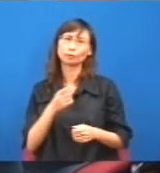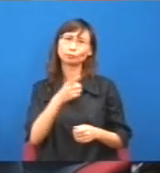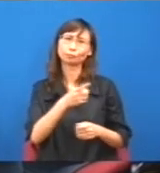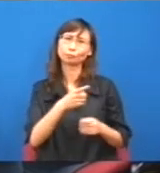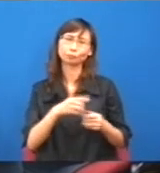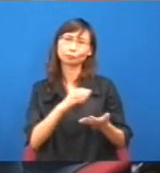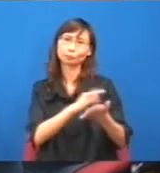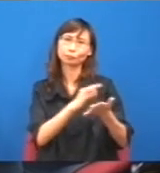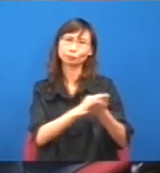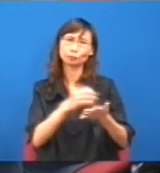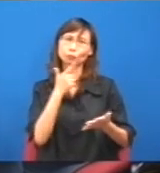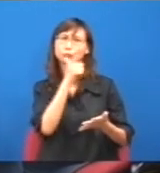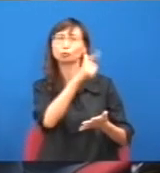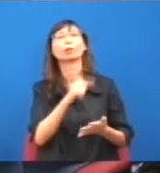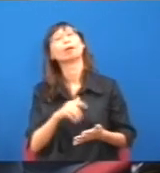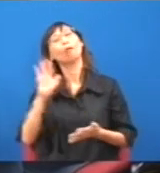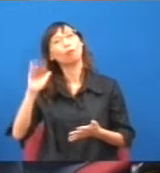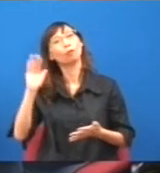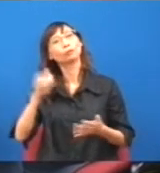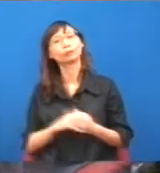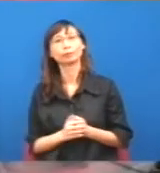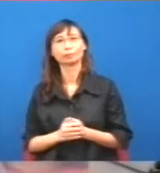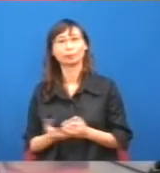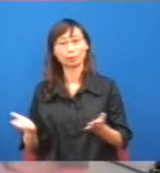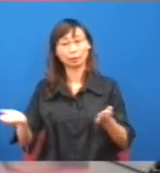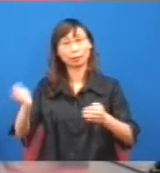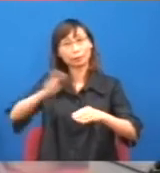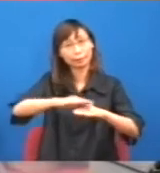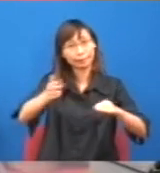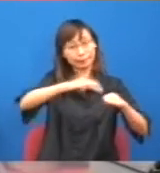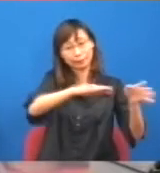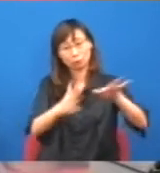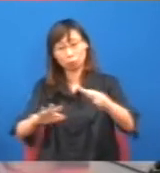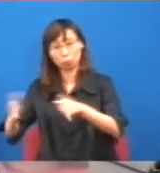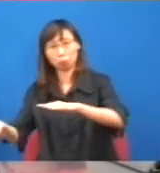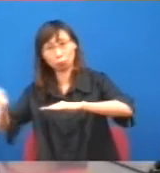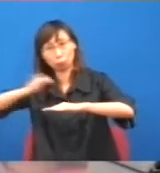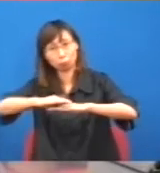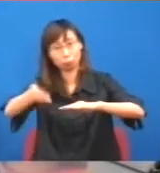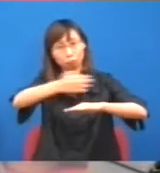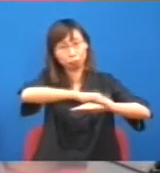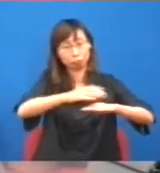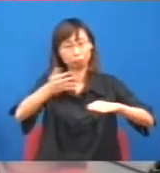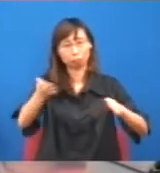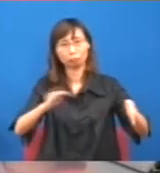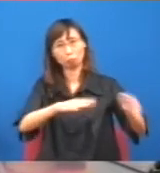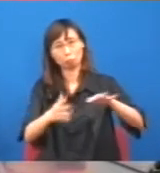在西邊那個田好些,採納了馮劍基的建議,馮劍基真是厲害,